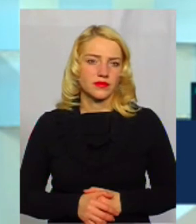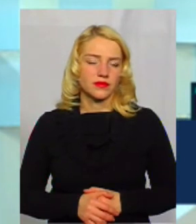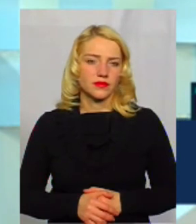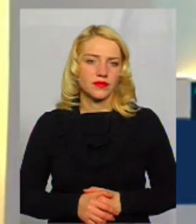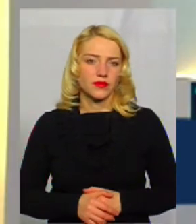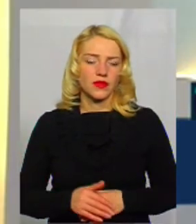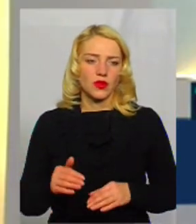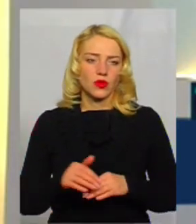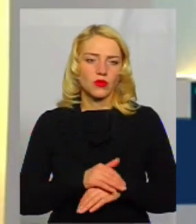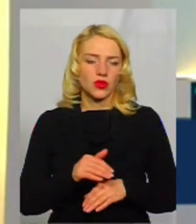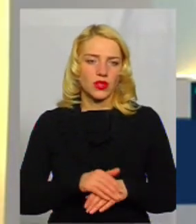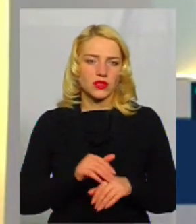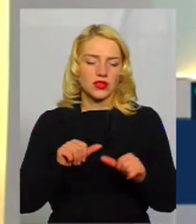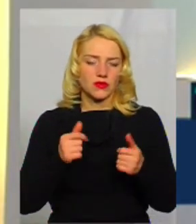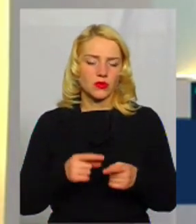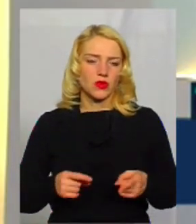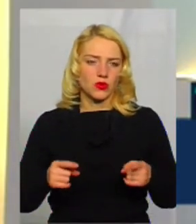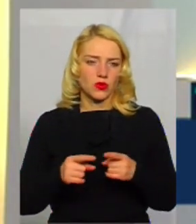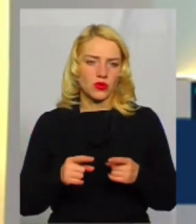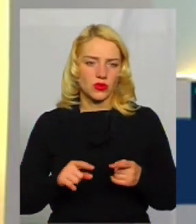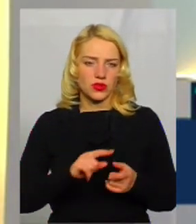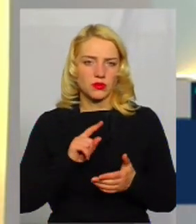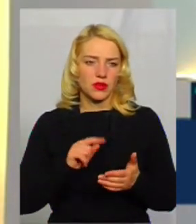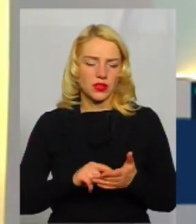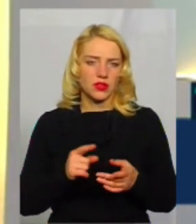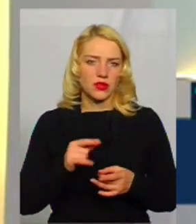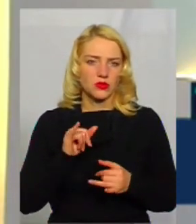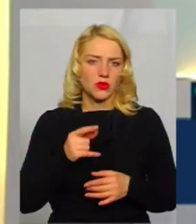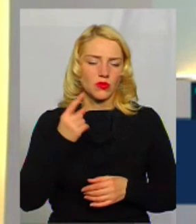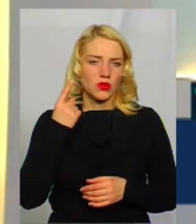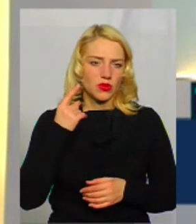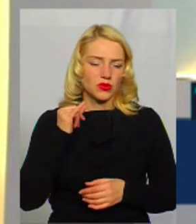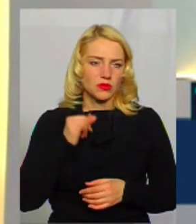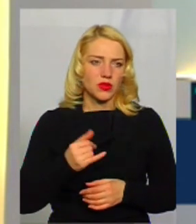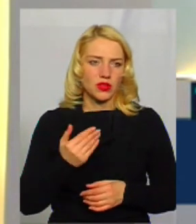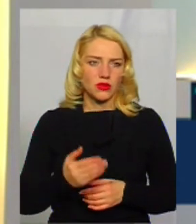Будь ласка, сформулюйте коротко запитання, бо у вас дуже погано чути через зв'язок.